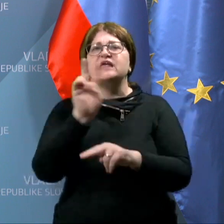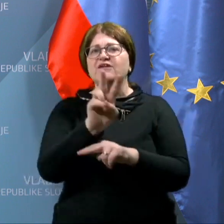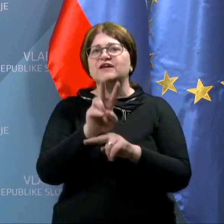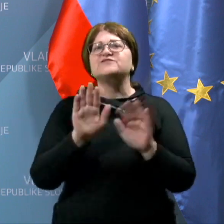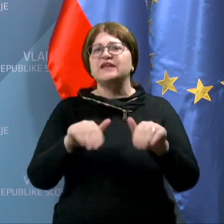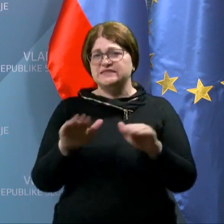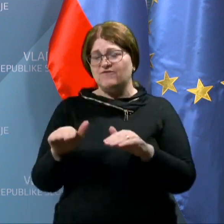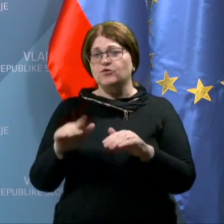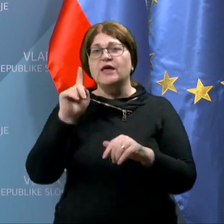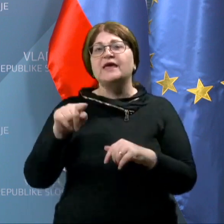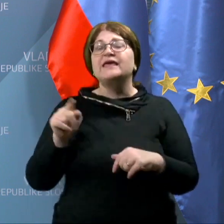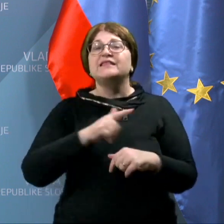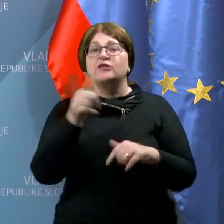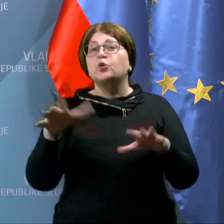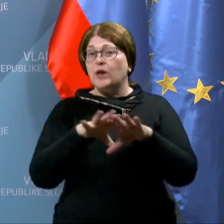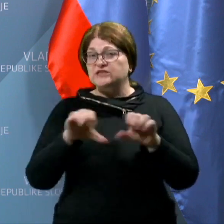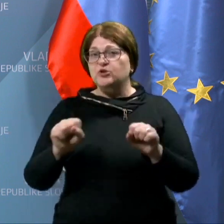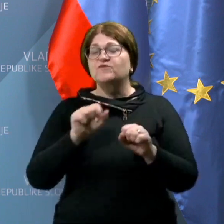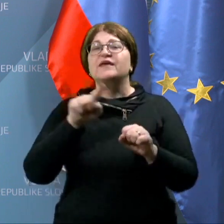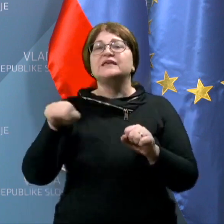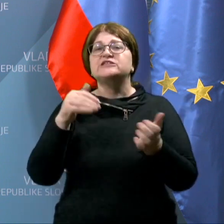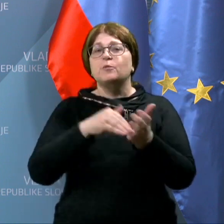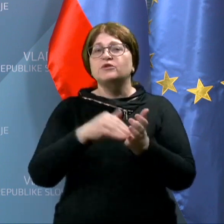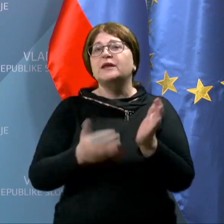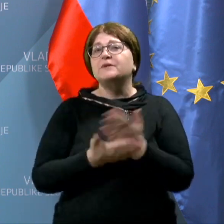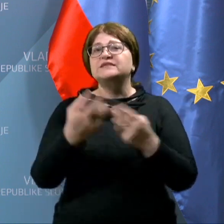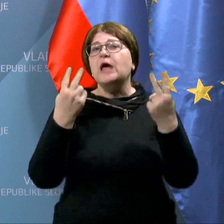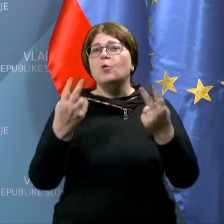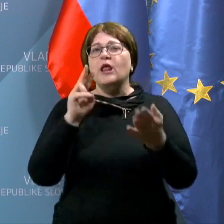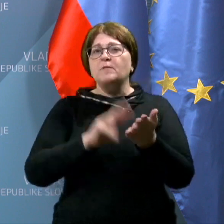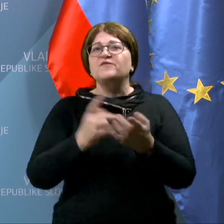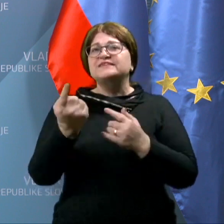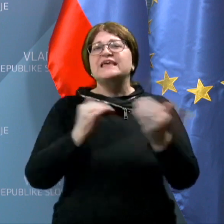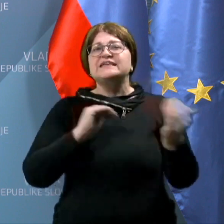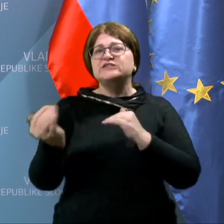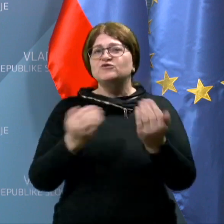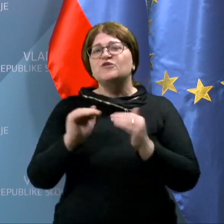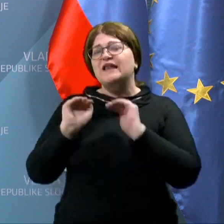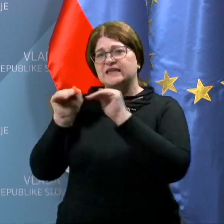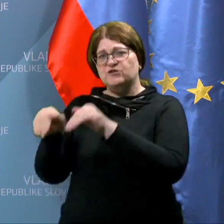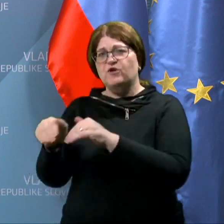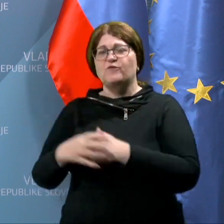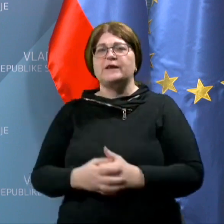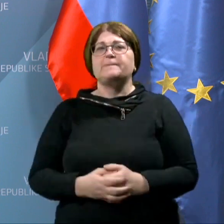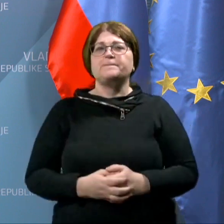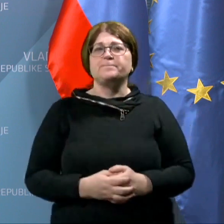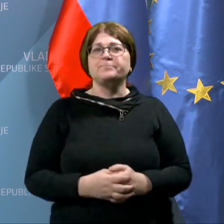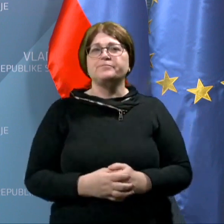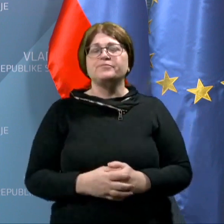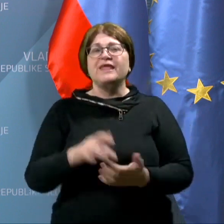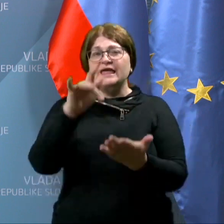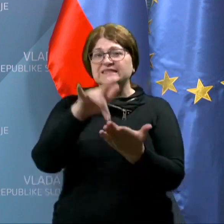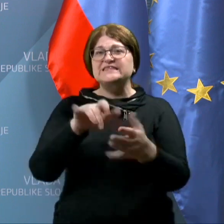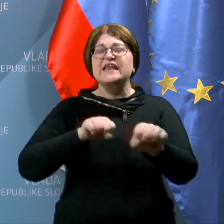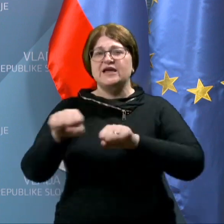zavodih in druge storitve, potrebne za uveljavljanje pravic iz socijalnih zavarovanj. Cel